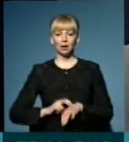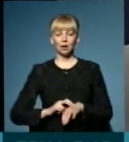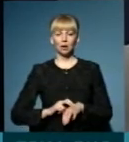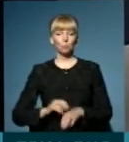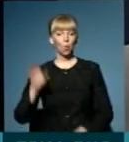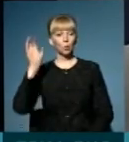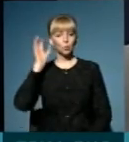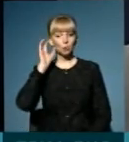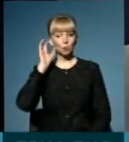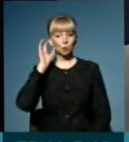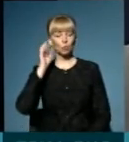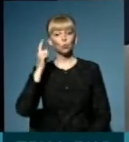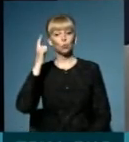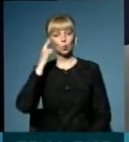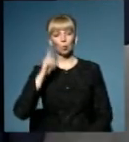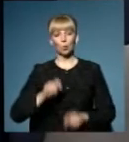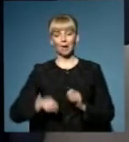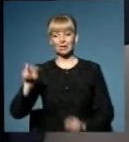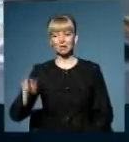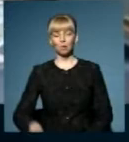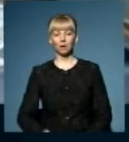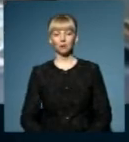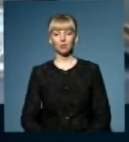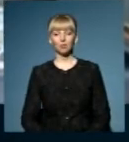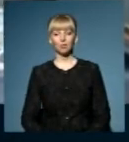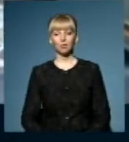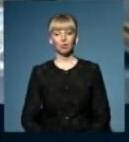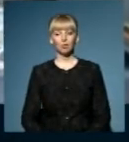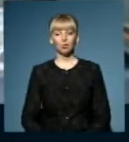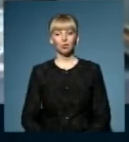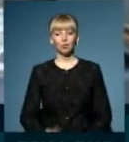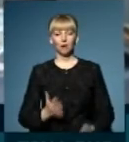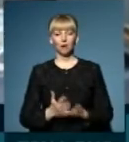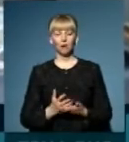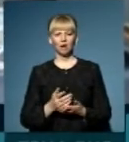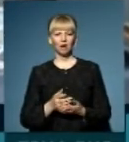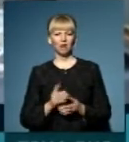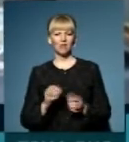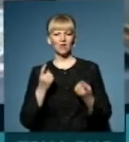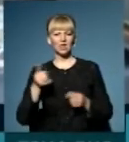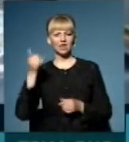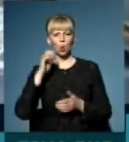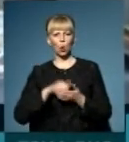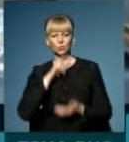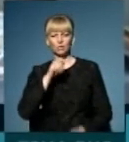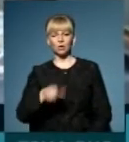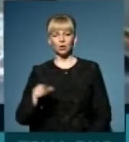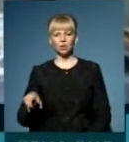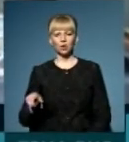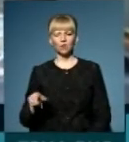слухаємо думку експерта. Проходять невеличкі такі дзвіночки стосовно від Чернівчан,